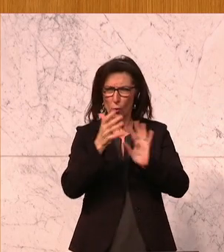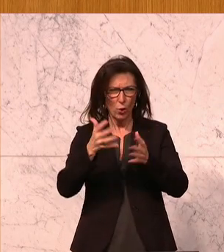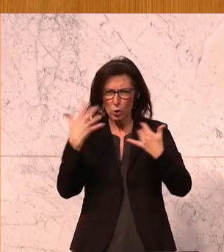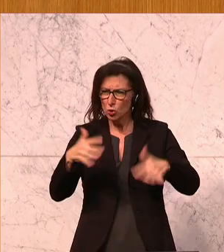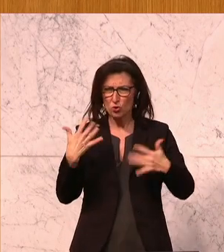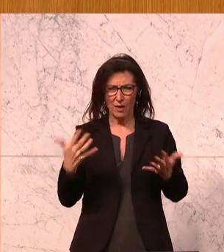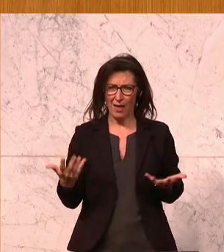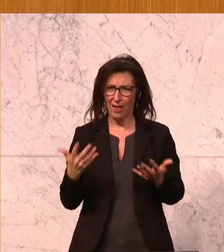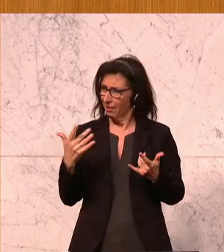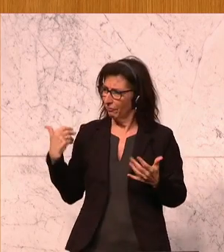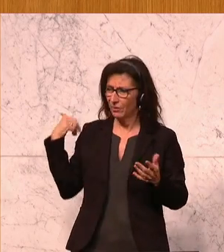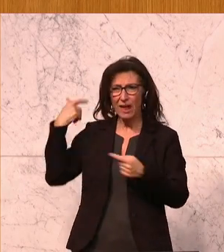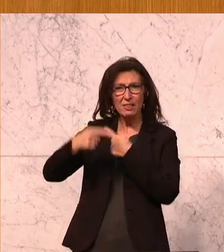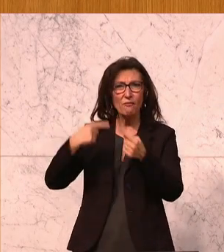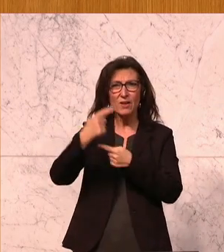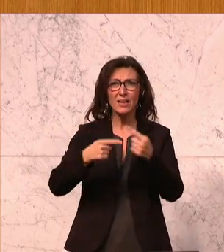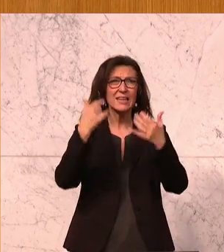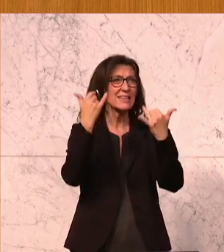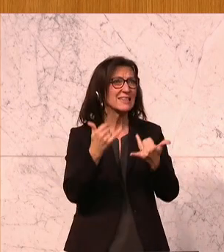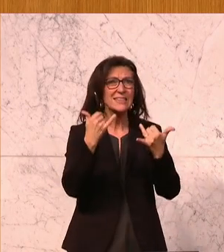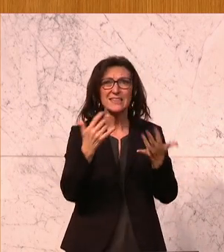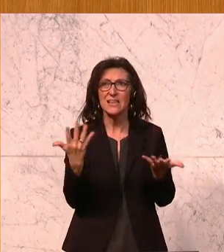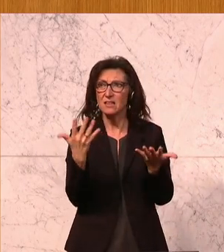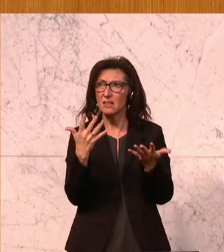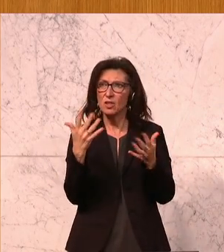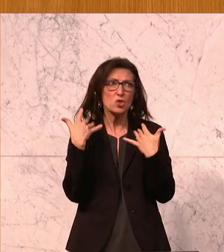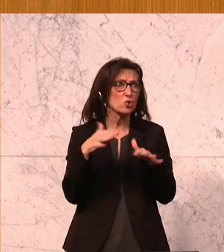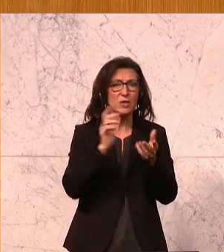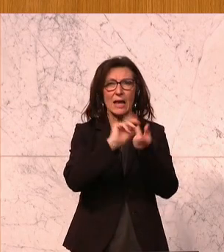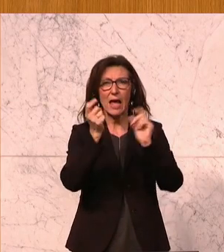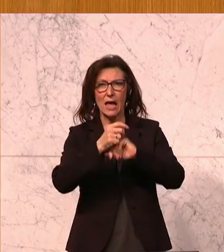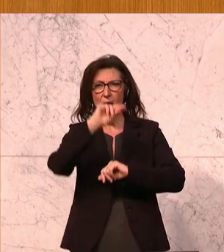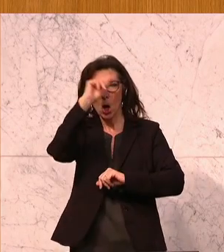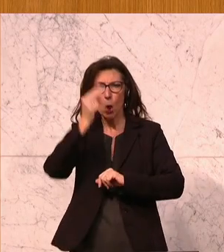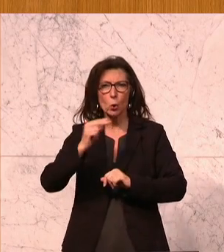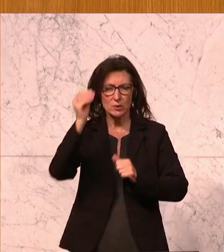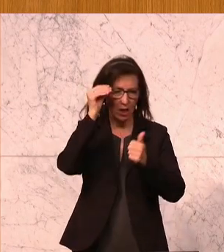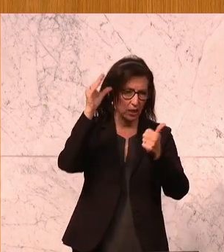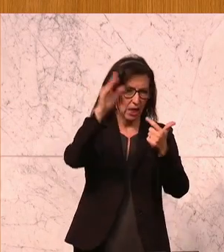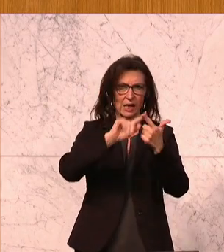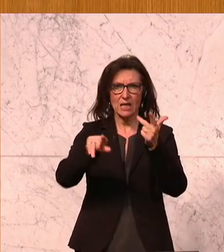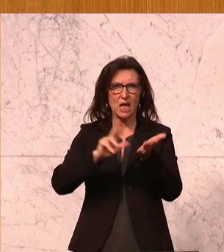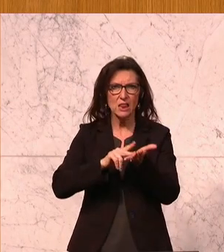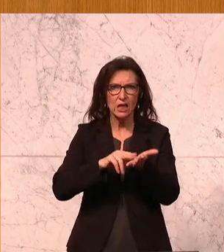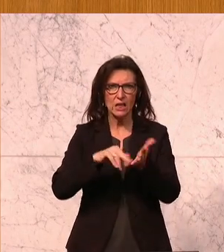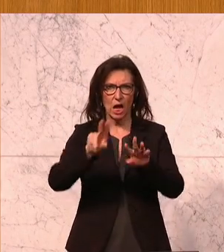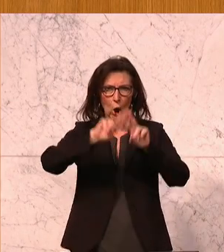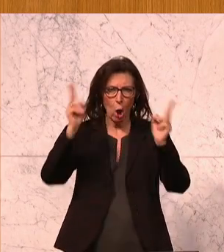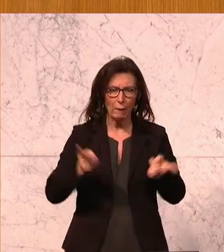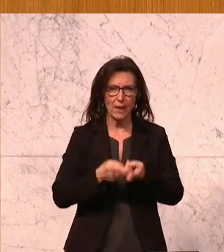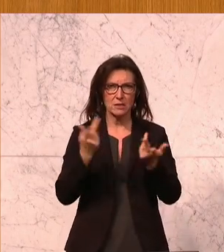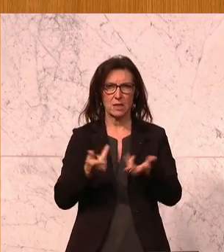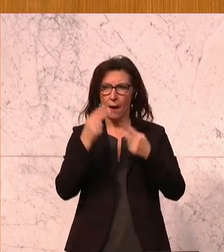nie in der Geschichte der Menschheit die Geschichte der Menschheit gerade fort. Künstliche Intelligenz, Digitalisierung, Globalisierung,